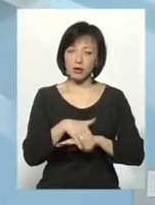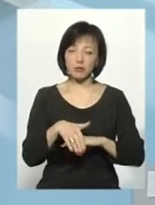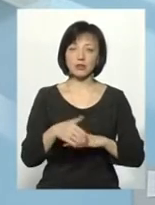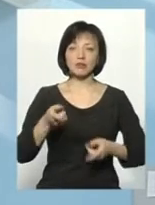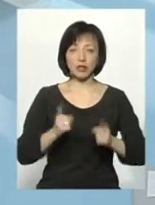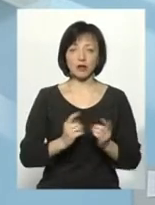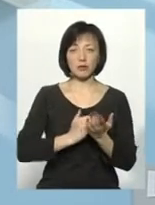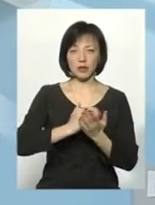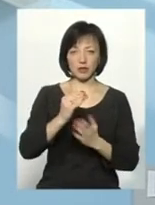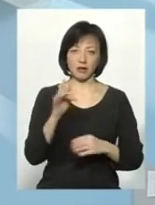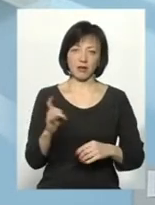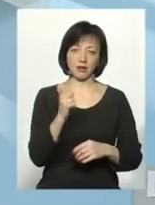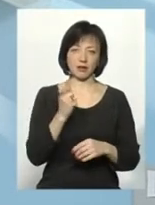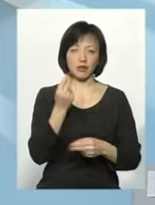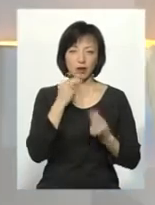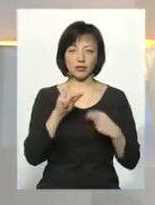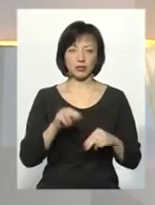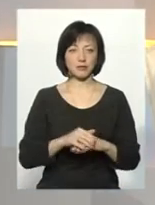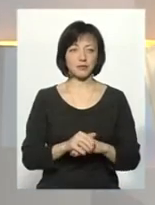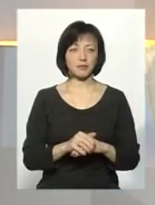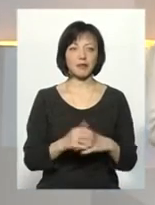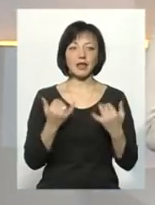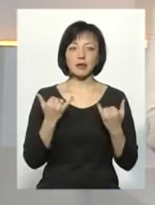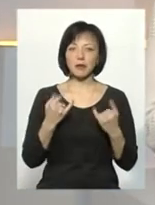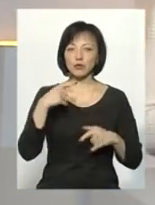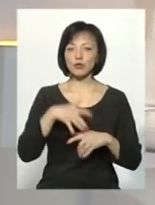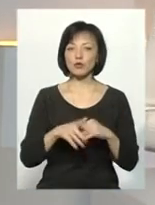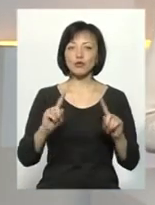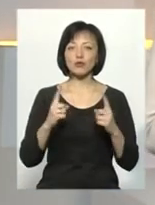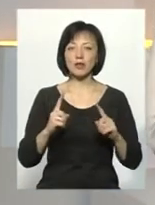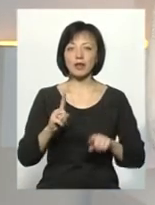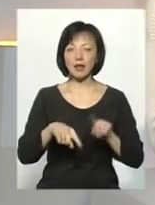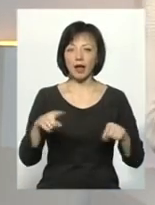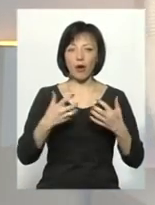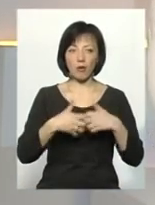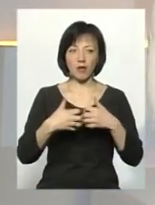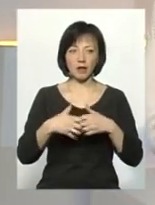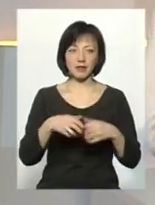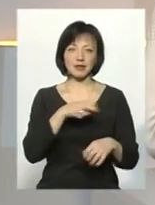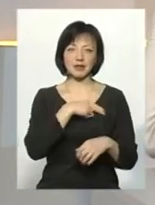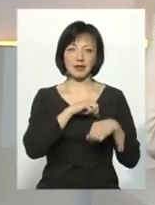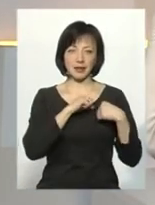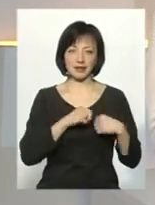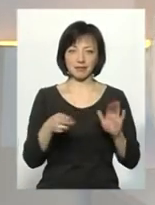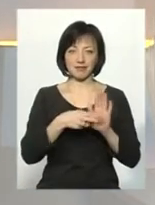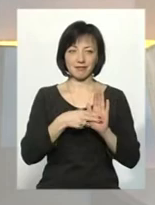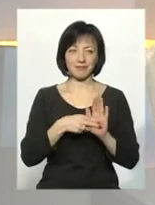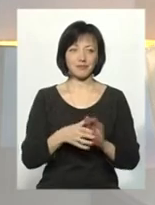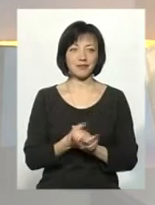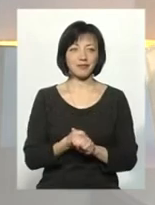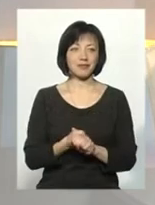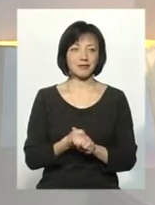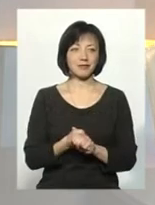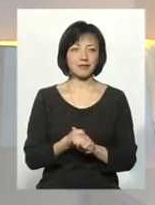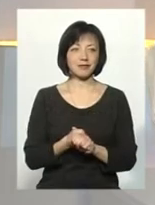звичайно, підвищується в рази. До речі, тепер я зрозуміла, чому на деяких обладнаннях сердечко. Так. Серце до